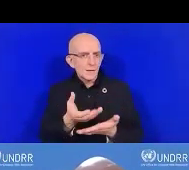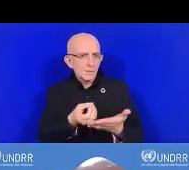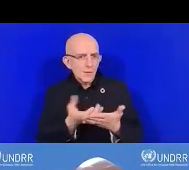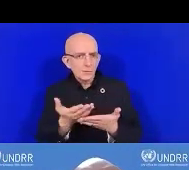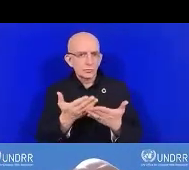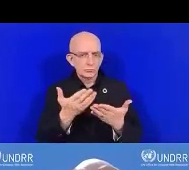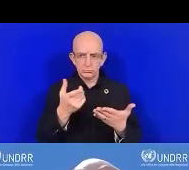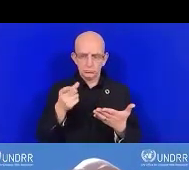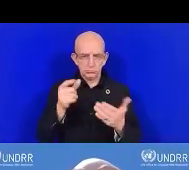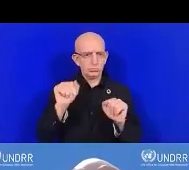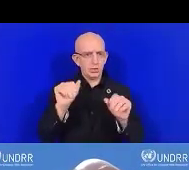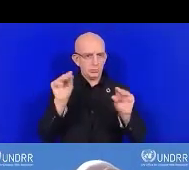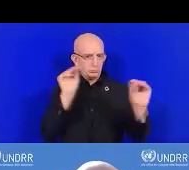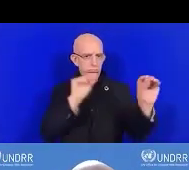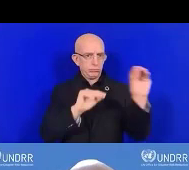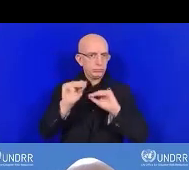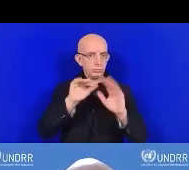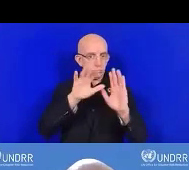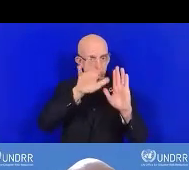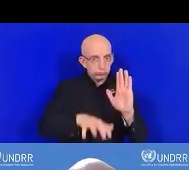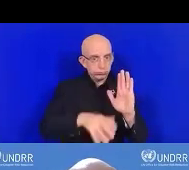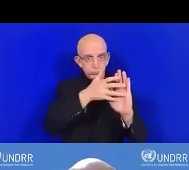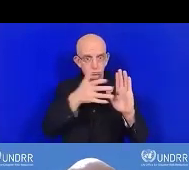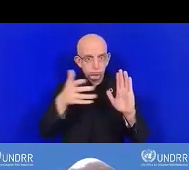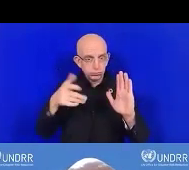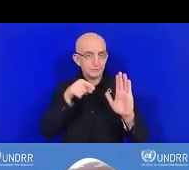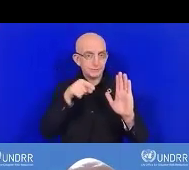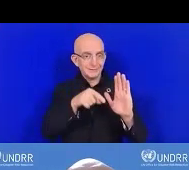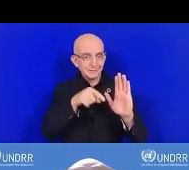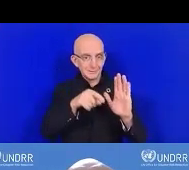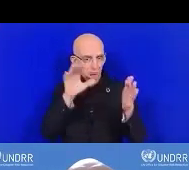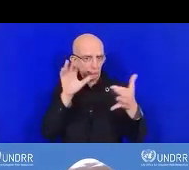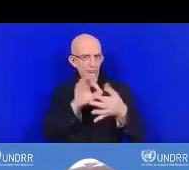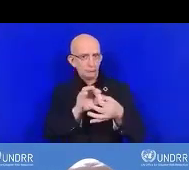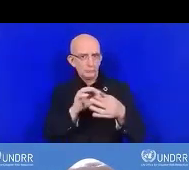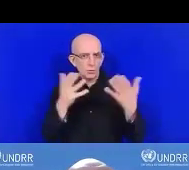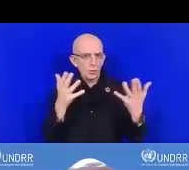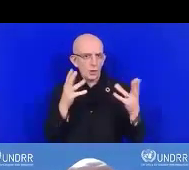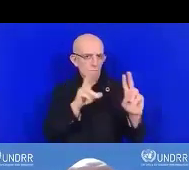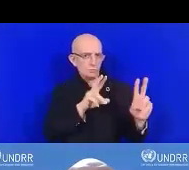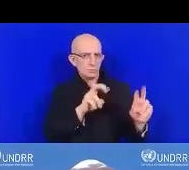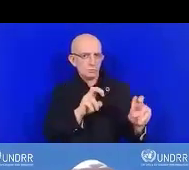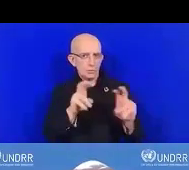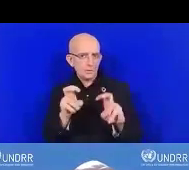la situation des personnes handicapées dans le gouvernement local.